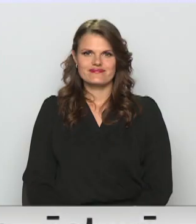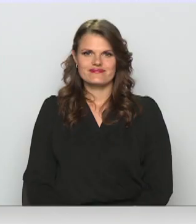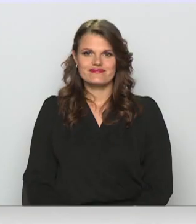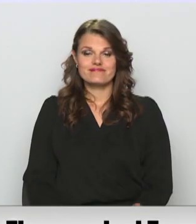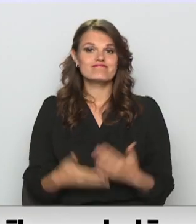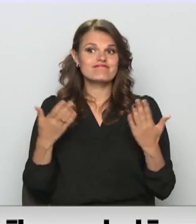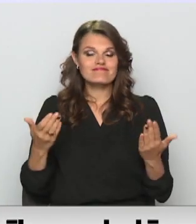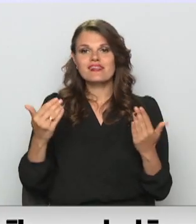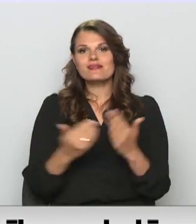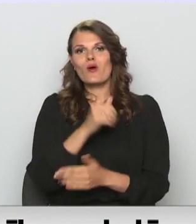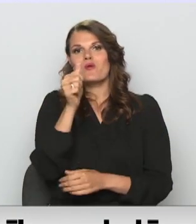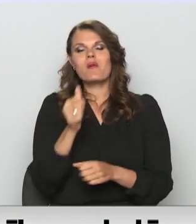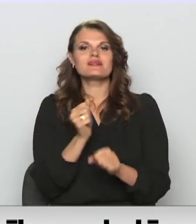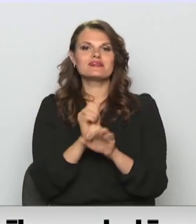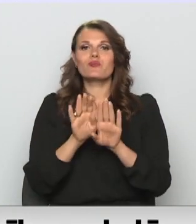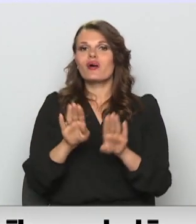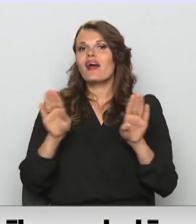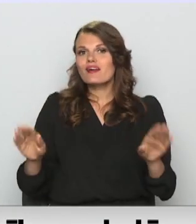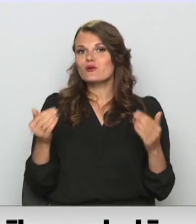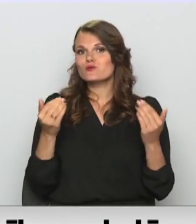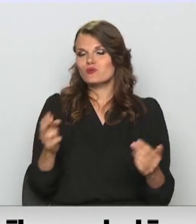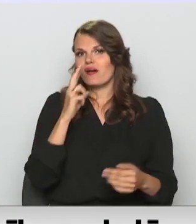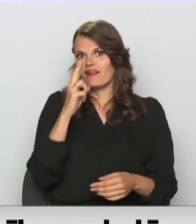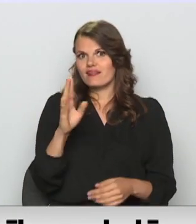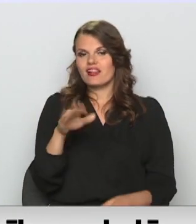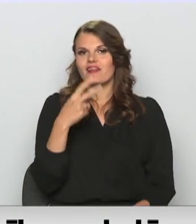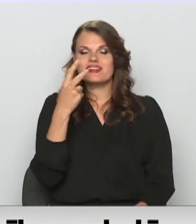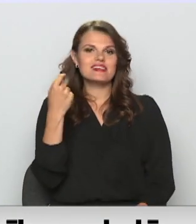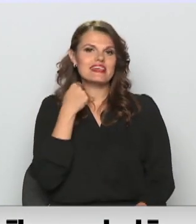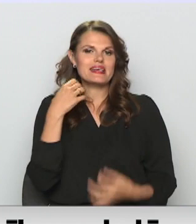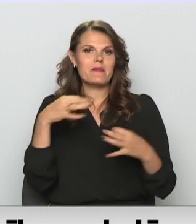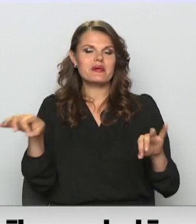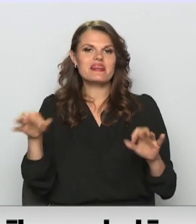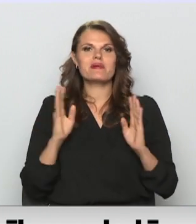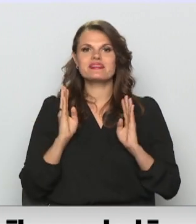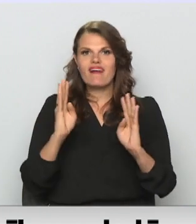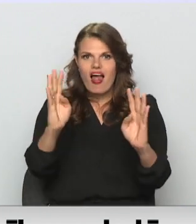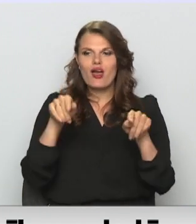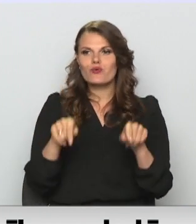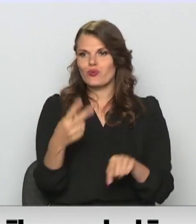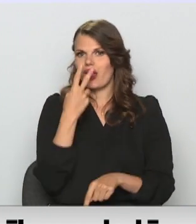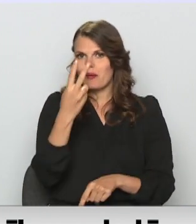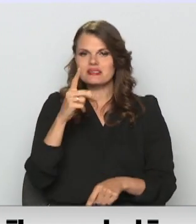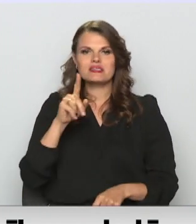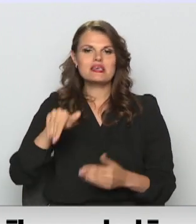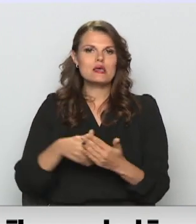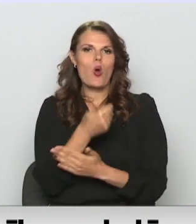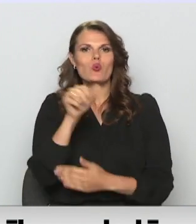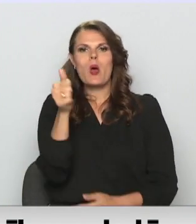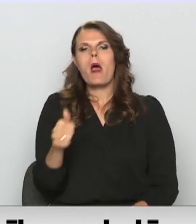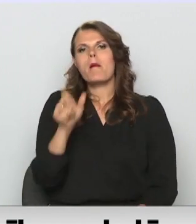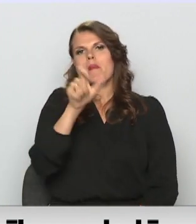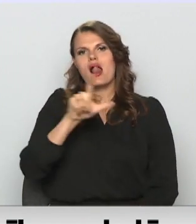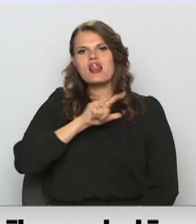Jauna mākslas darbu ekspozīcija šonadēļ skatāma Rīgā brīvības alējā. Tur aplūkojamas jauno mākslasnieku, Latvijas mākslas akadēmijas